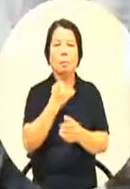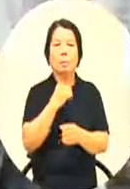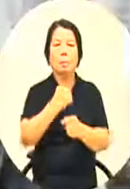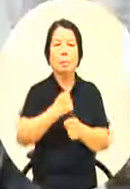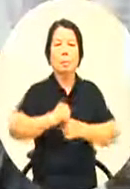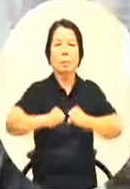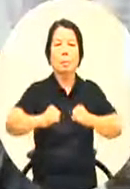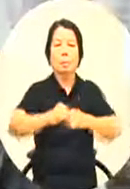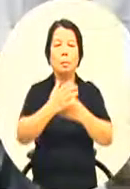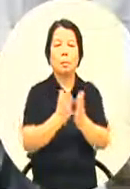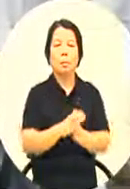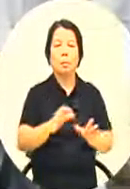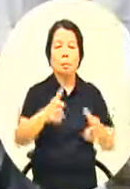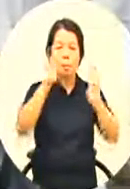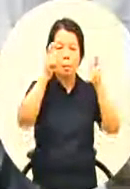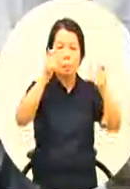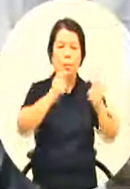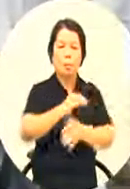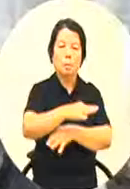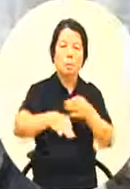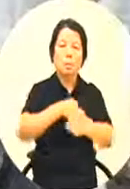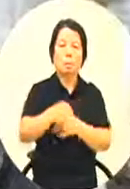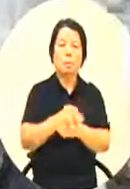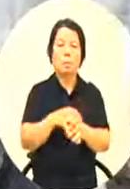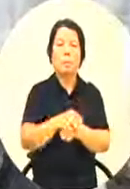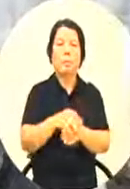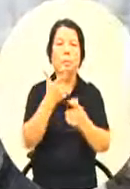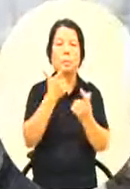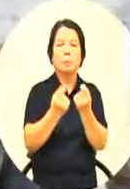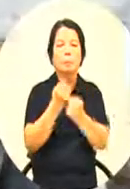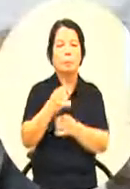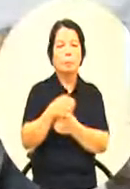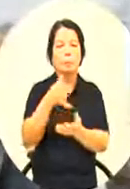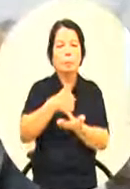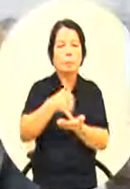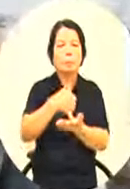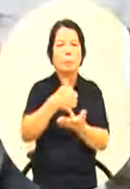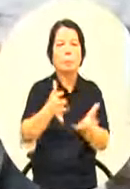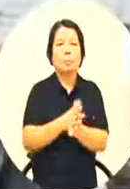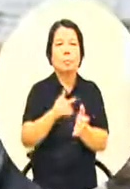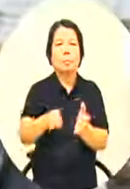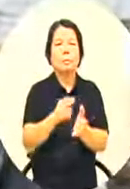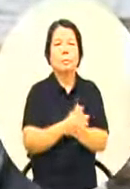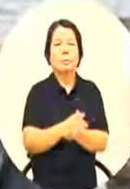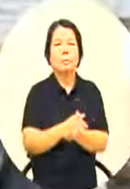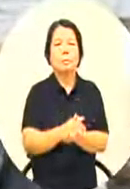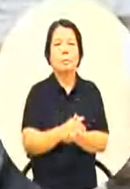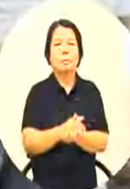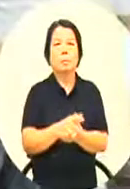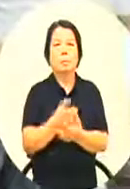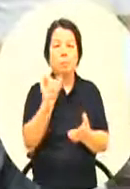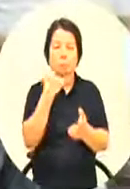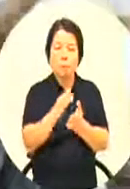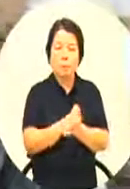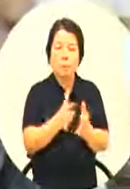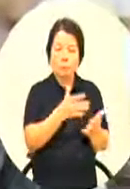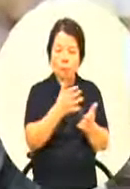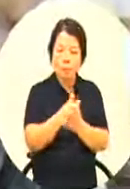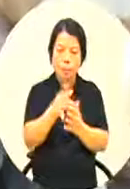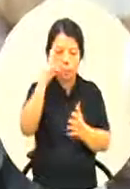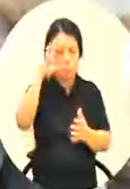来就是一个经济比较相对弱势的也因为我们这样什么都可以尝试都可以创新